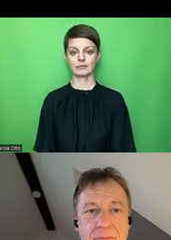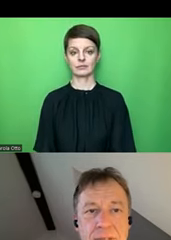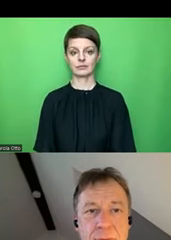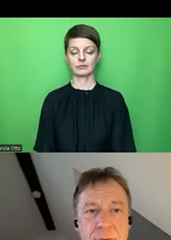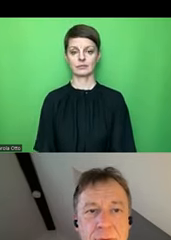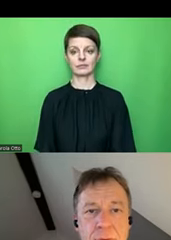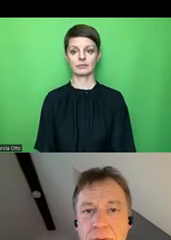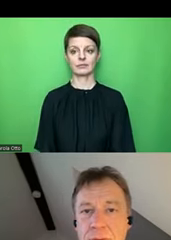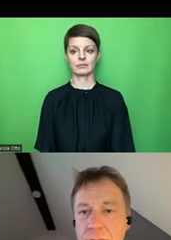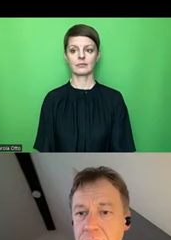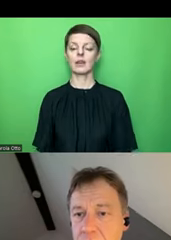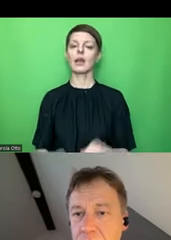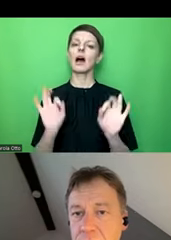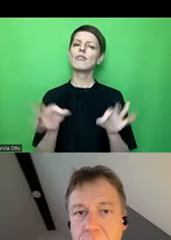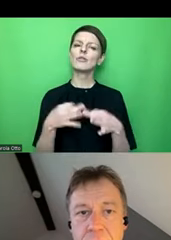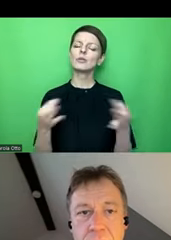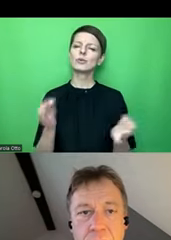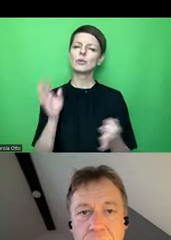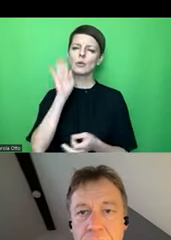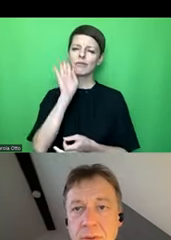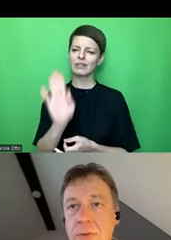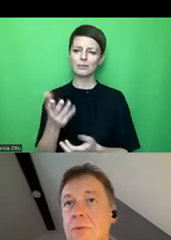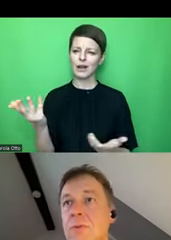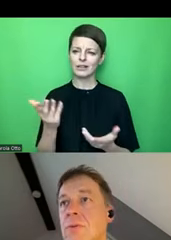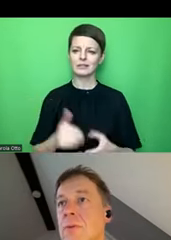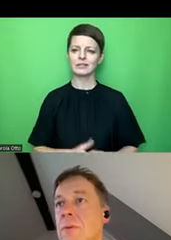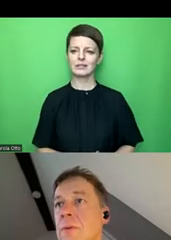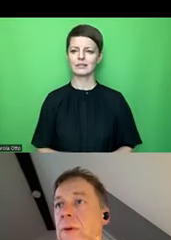Welche Funktion ist damit gemeint?